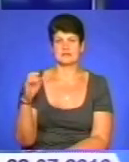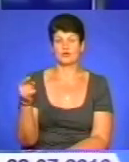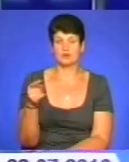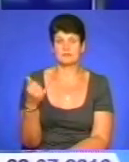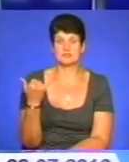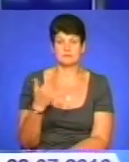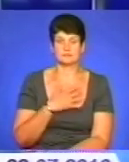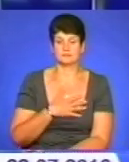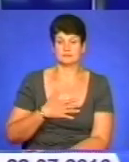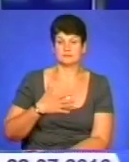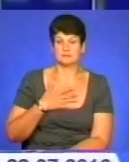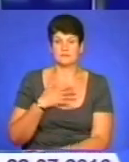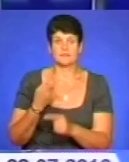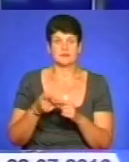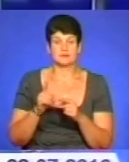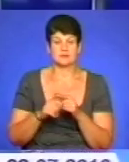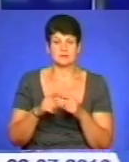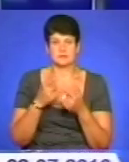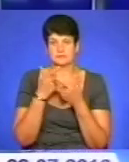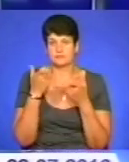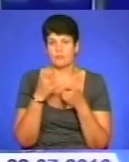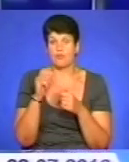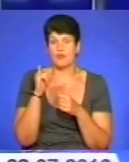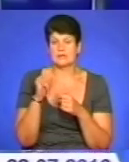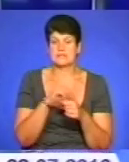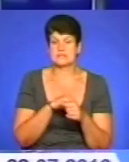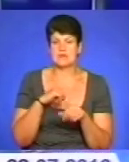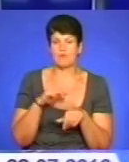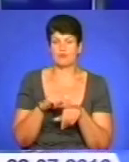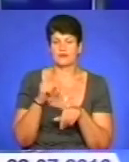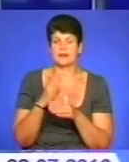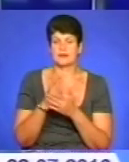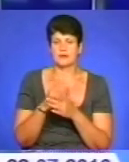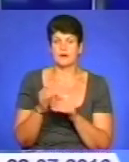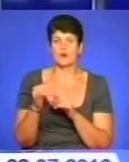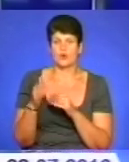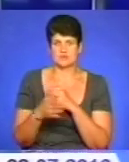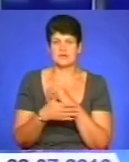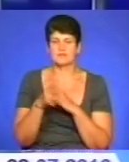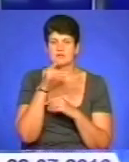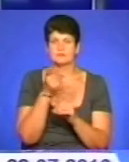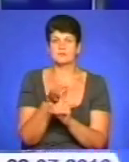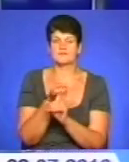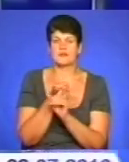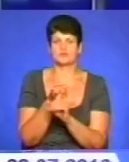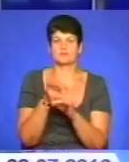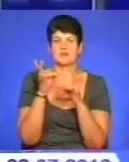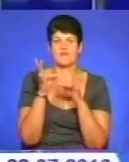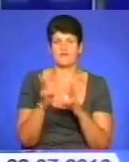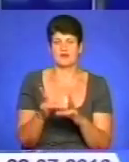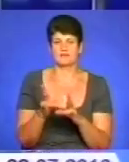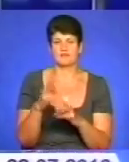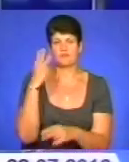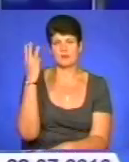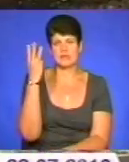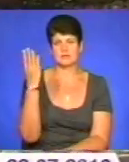досі переймаються цими чутками. Погане самопочуття, яке з'явилось останнім часом, пов'язують саме з аварією на Хмельниччині.